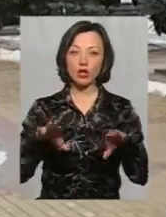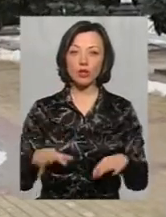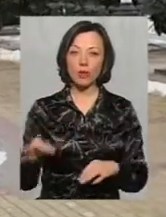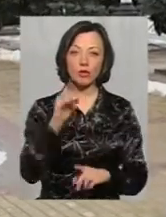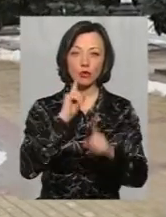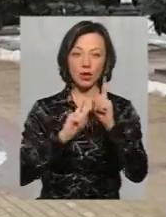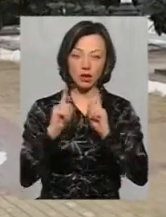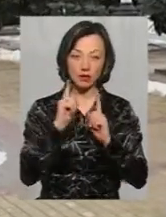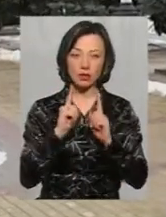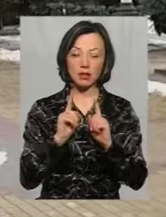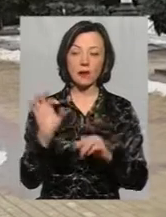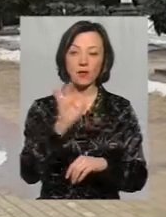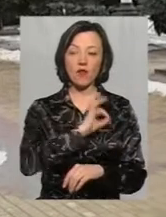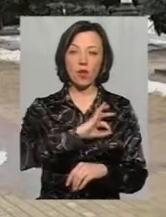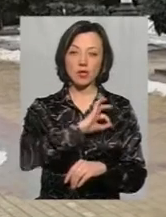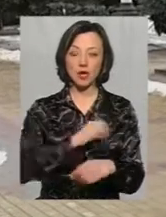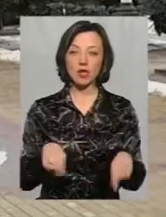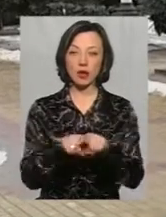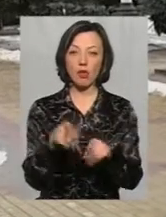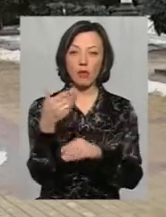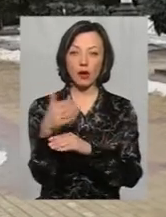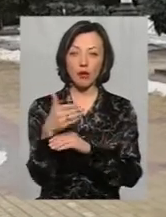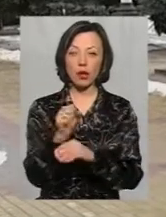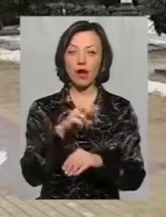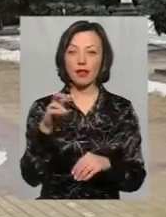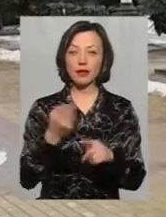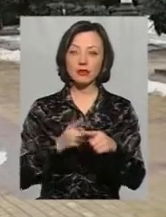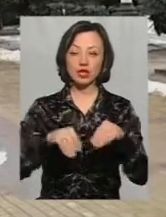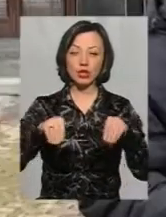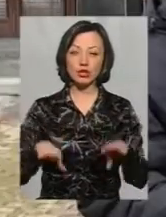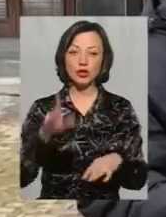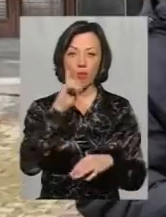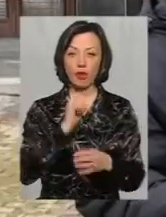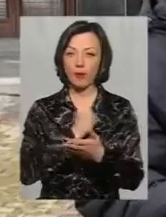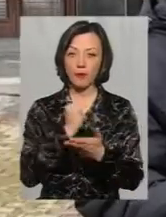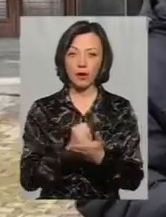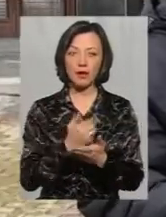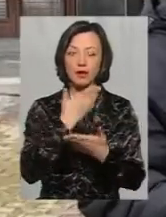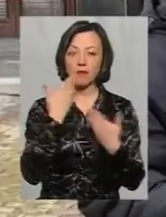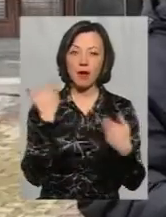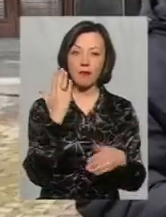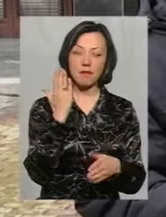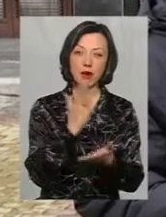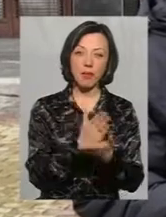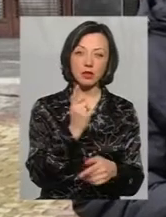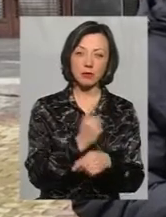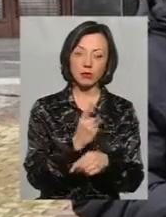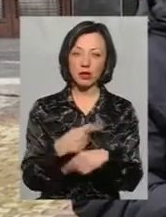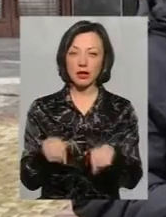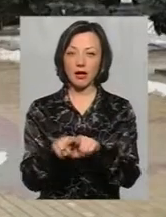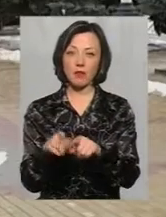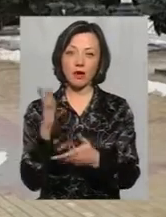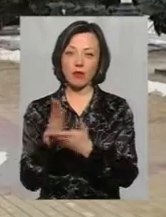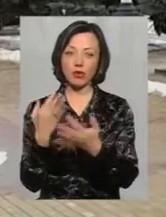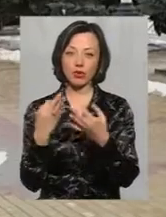обласної ради щодо використання такого прапору, але це рішення поки що не прийнято. Немає як прямої заборони на такі дії, так і прямого